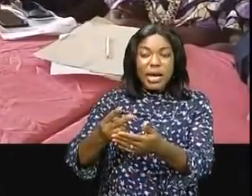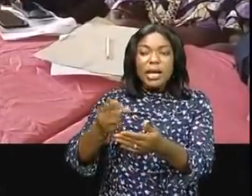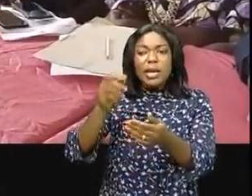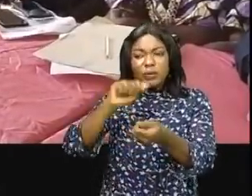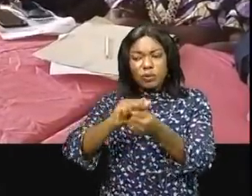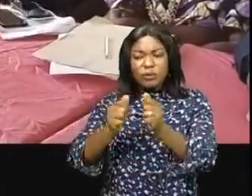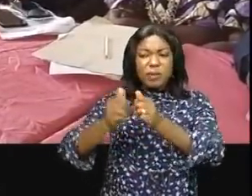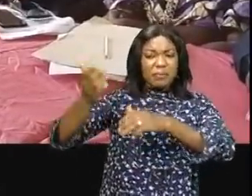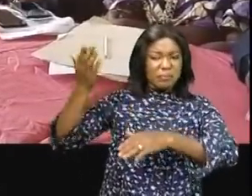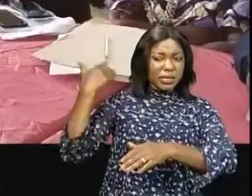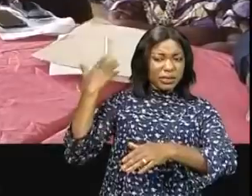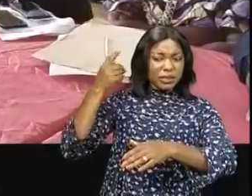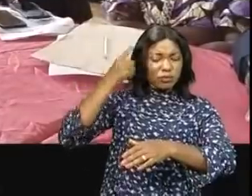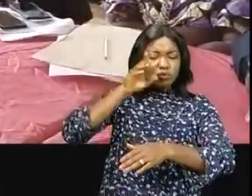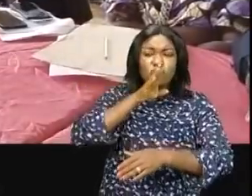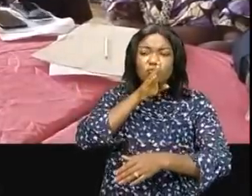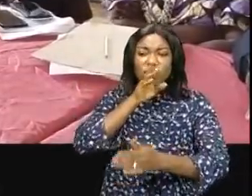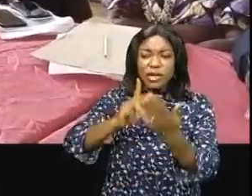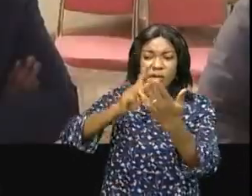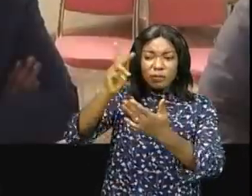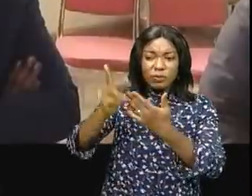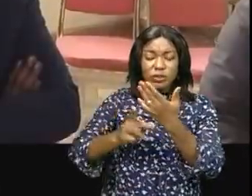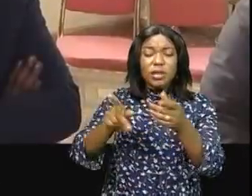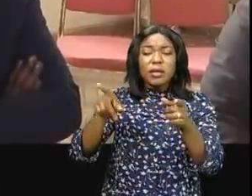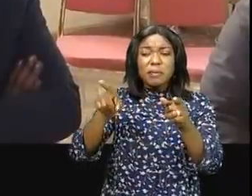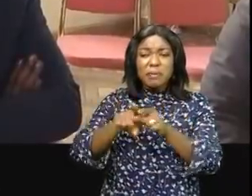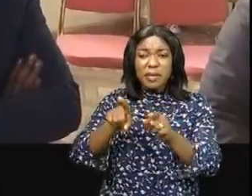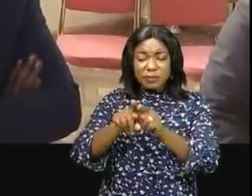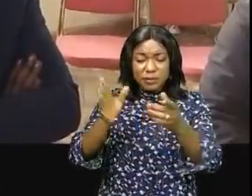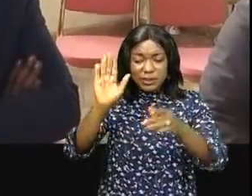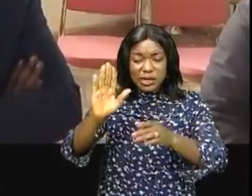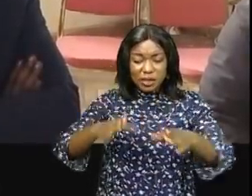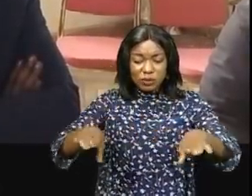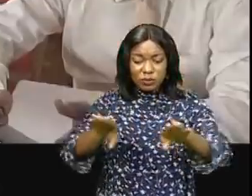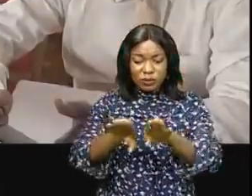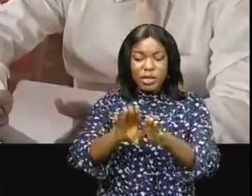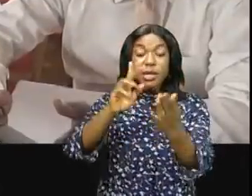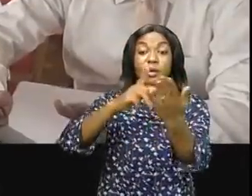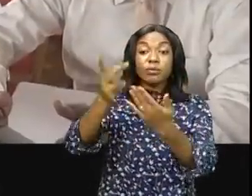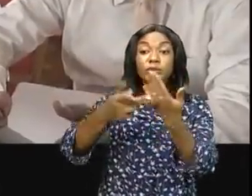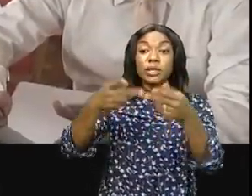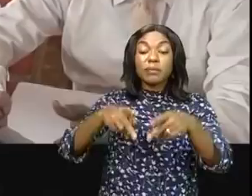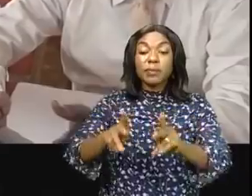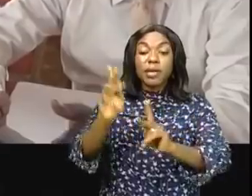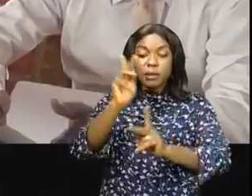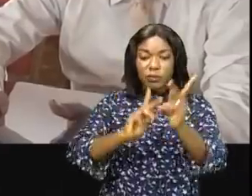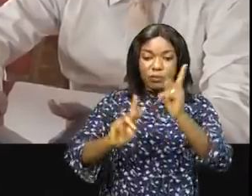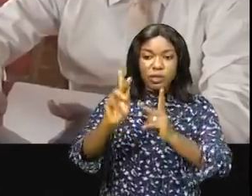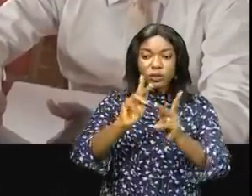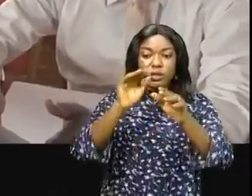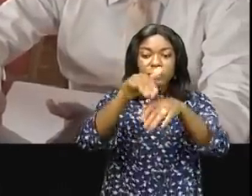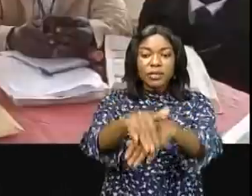se rassurer de la pérennisation du projet malgré sa clôture ce projet permet à la population de